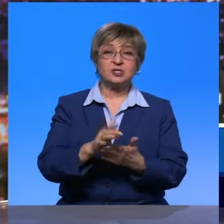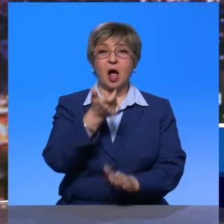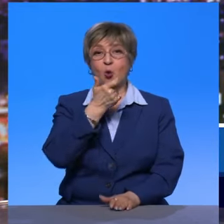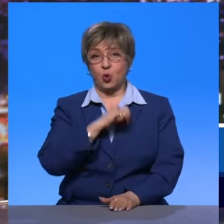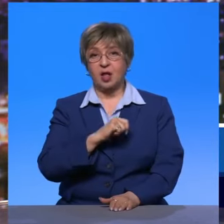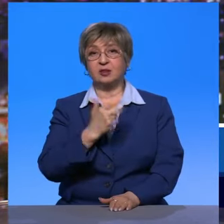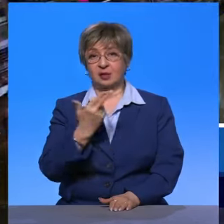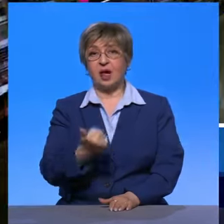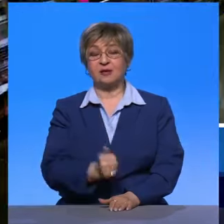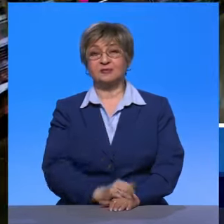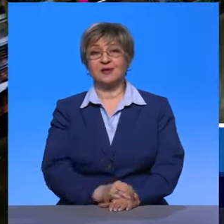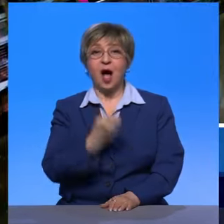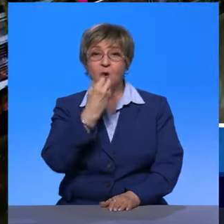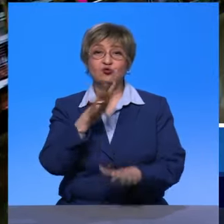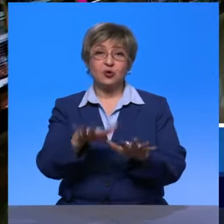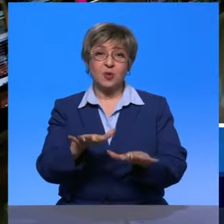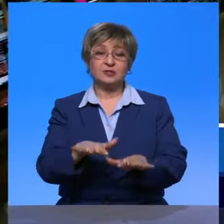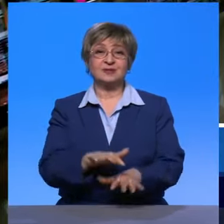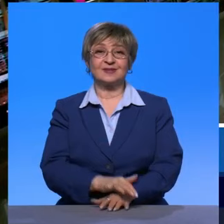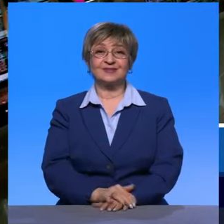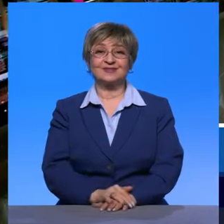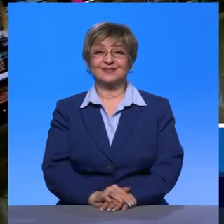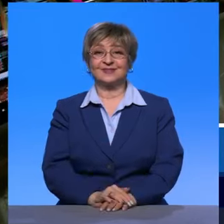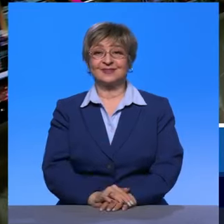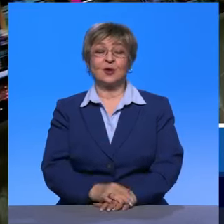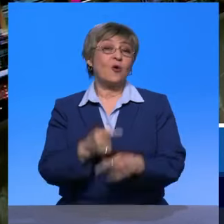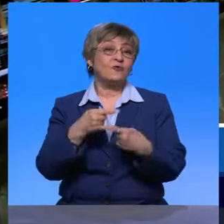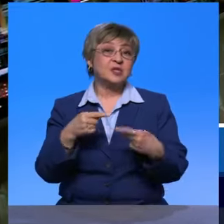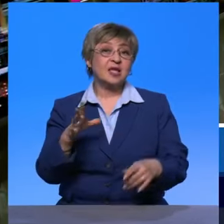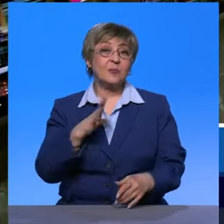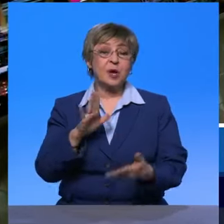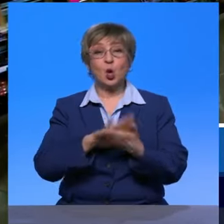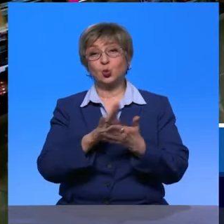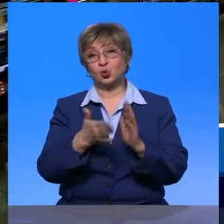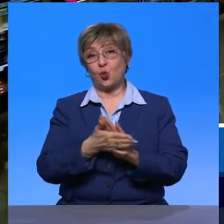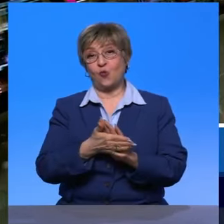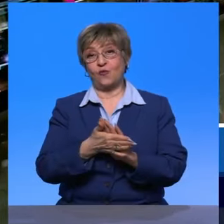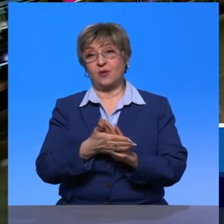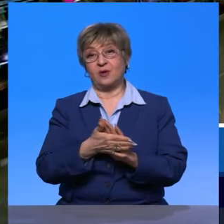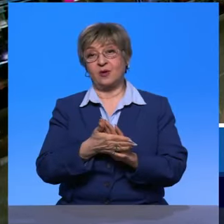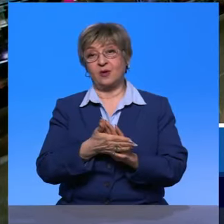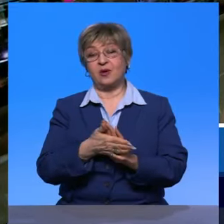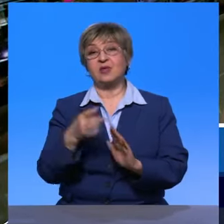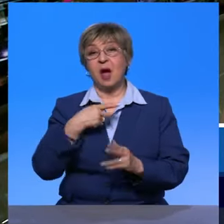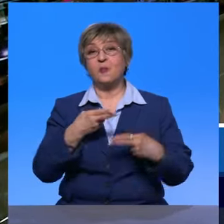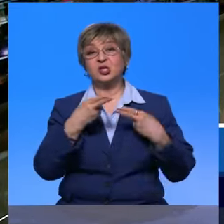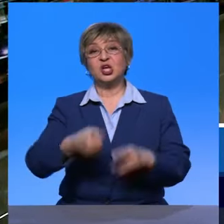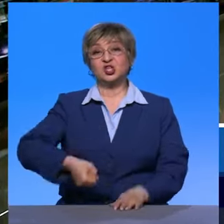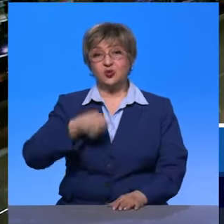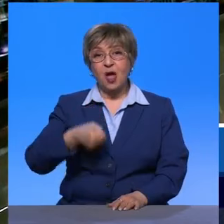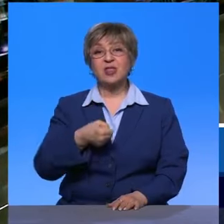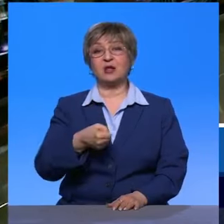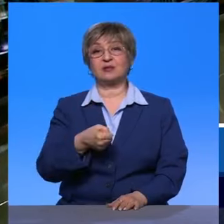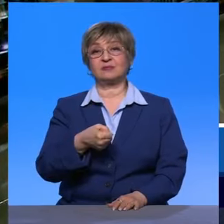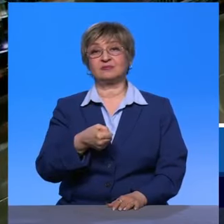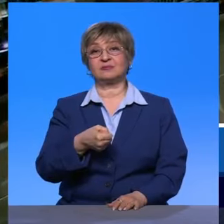приличненько, в хорошем месте, удобно. Всякие были условия. Приезжаешь с сумкой, с чемоданом, обосновываешься,